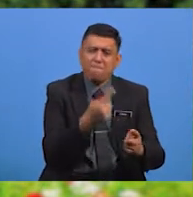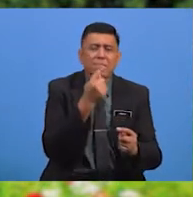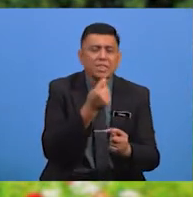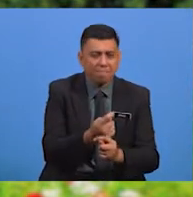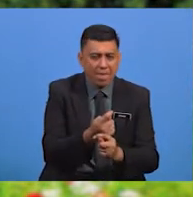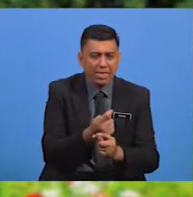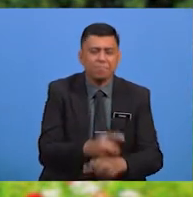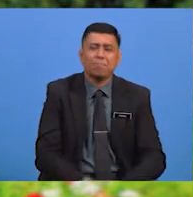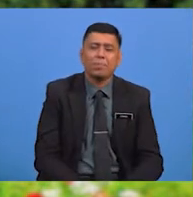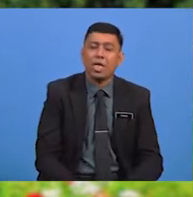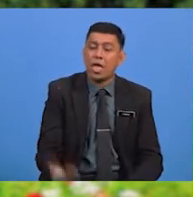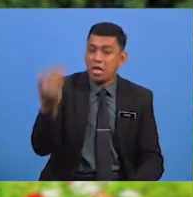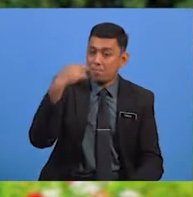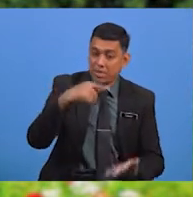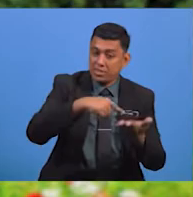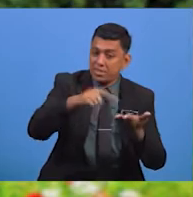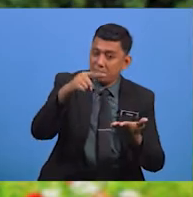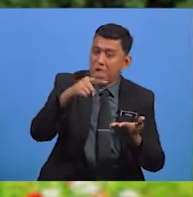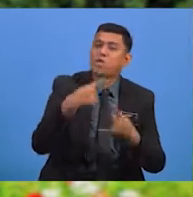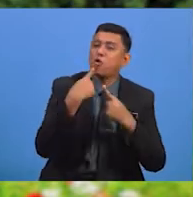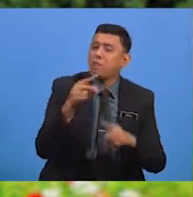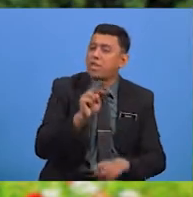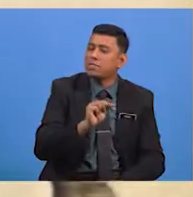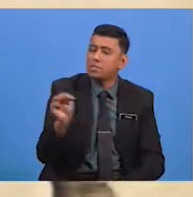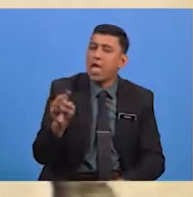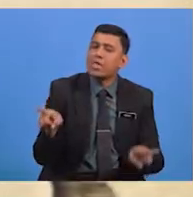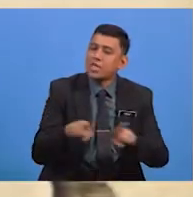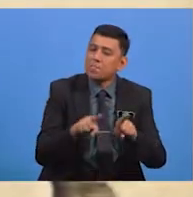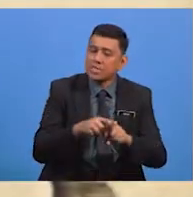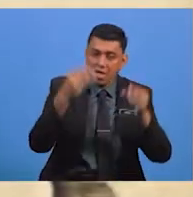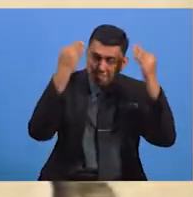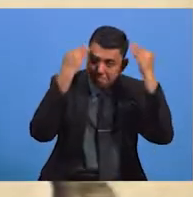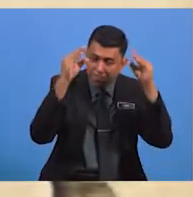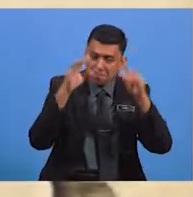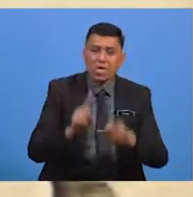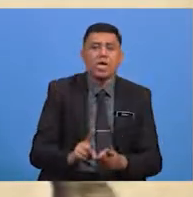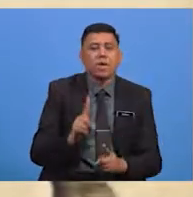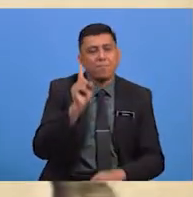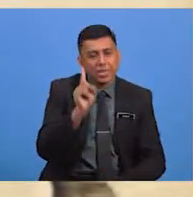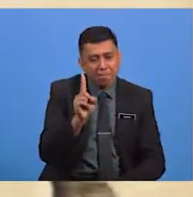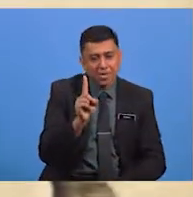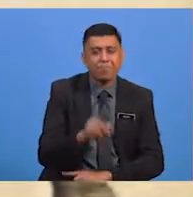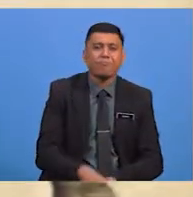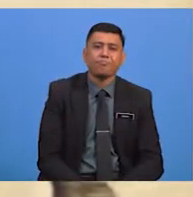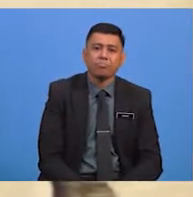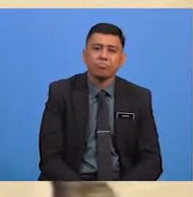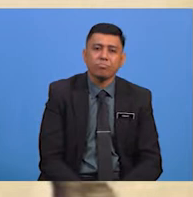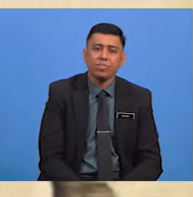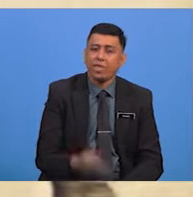Mari Simak Jawapan Bersama Sama Cikgu Jawapan Bagi Soalan Yang Pertama Ialah